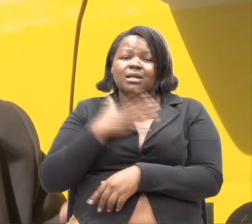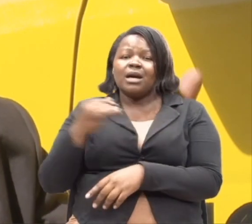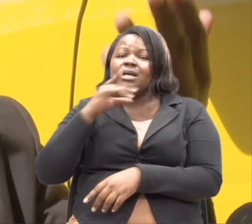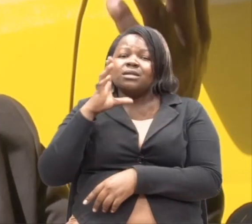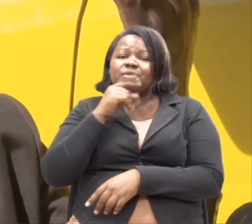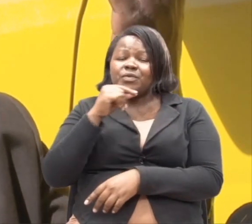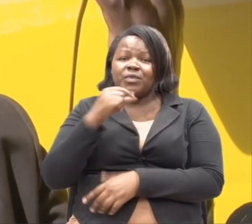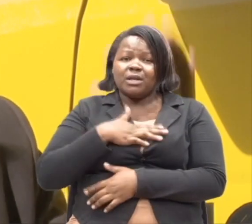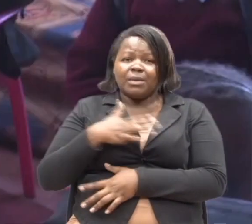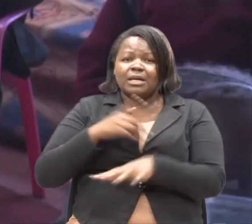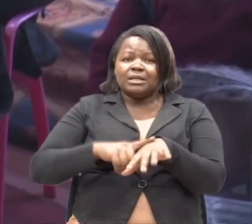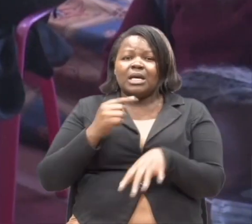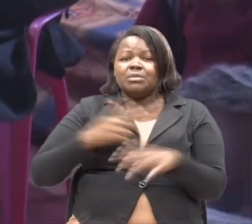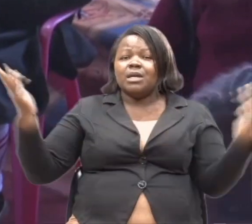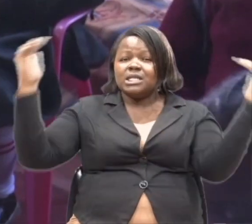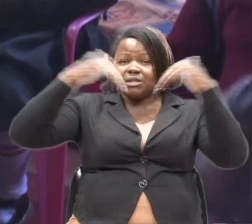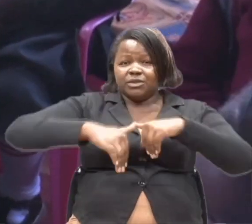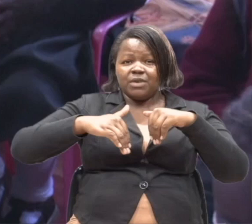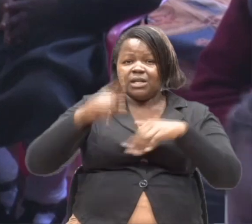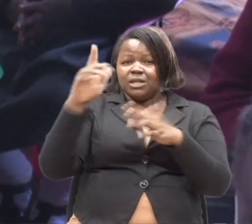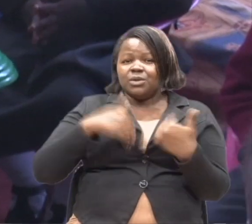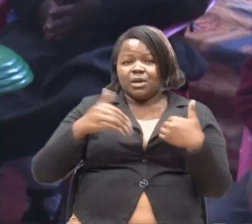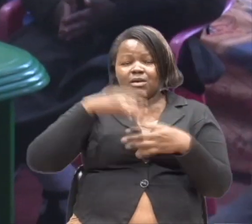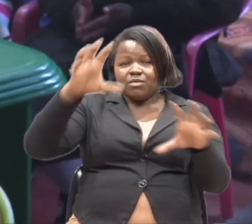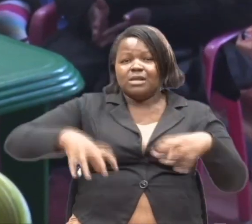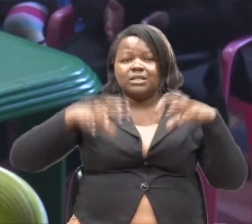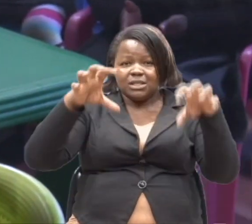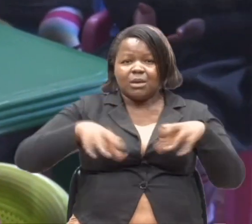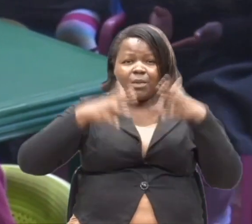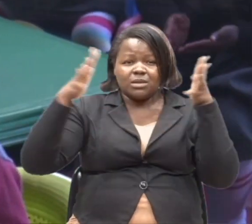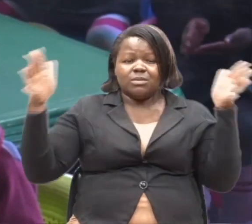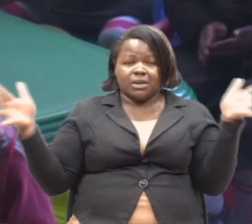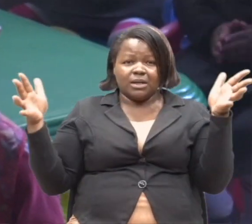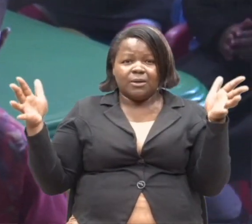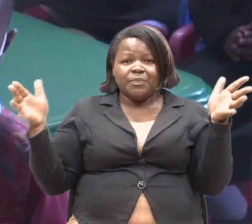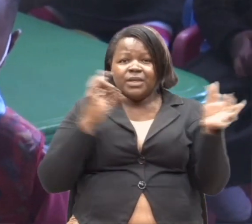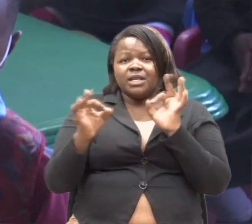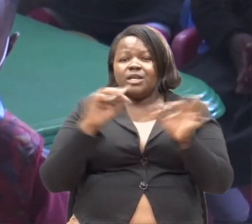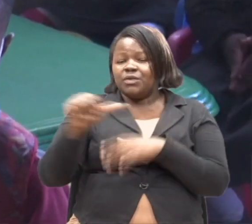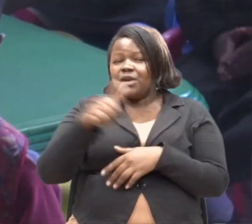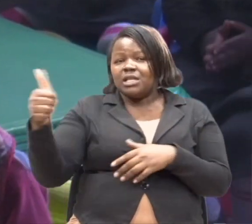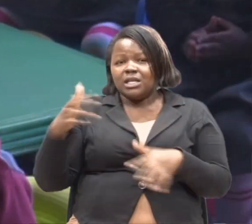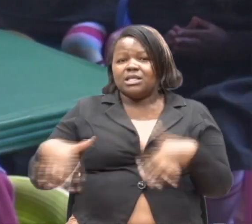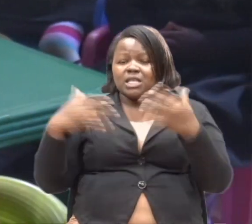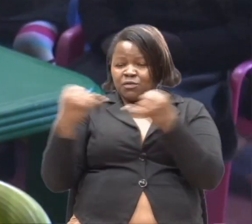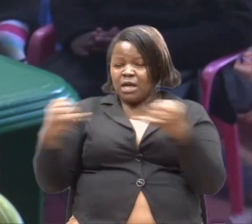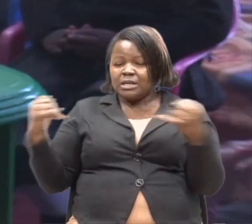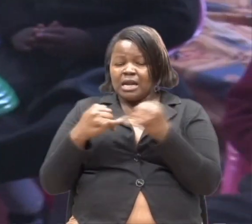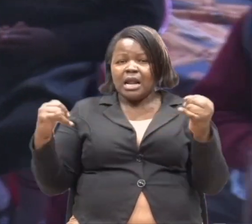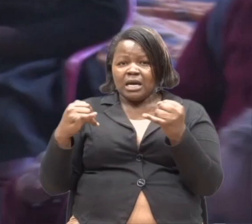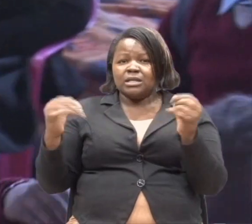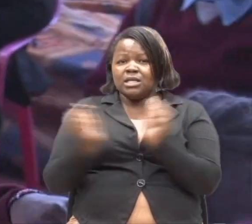katika hile mayale maenewe ya aliputivari. Huko ni kwa mashaba makubwa. Kama wale wengine wanapewa lai ni kumi na tano za